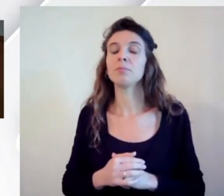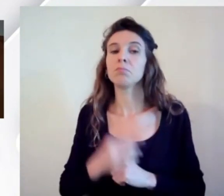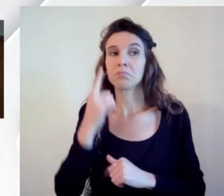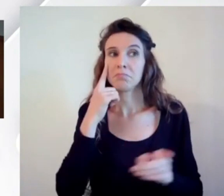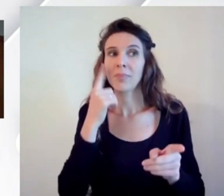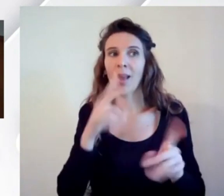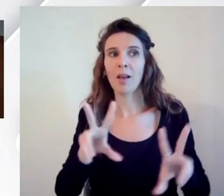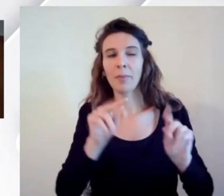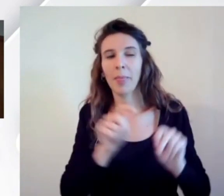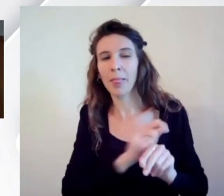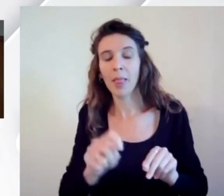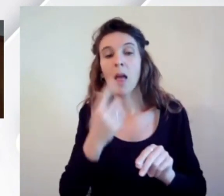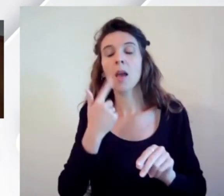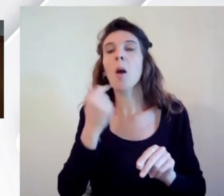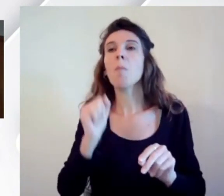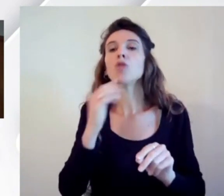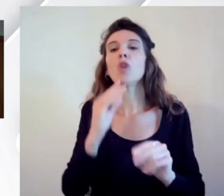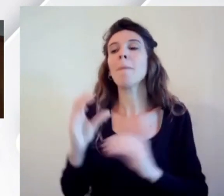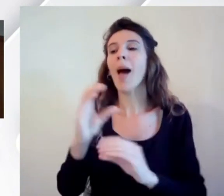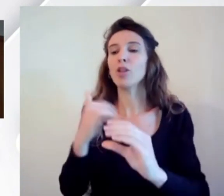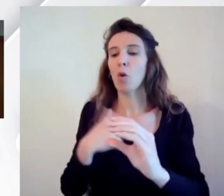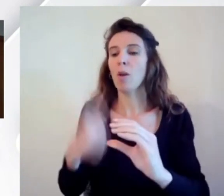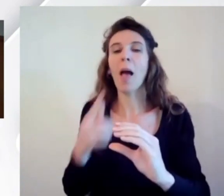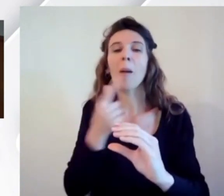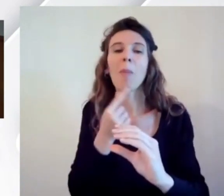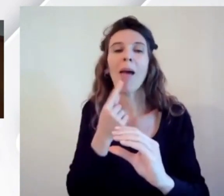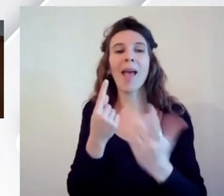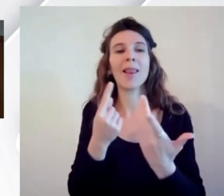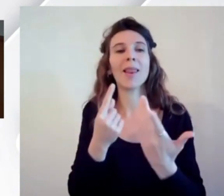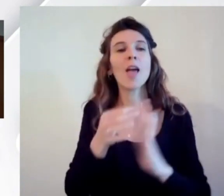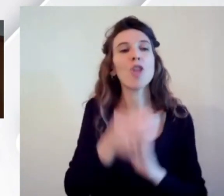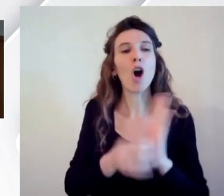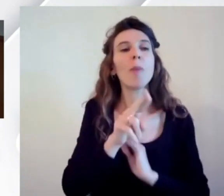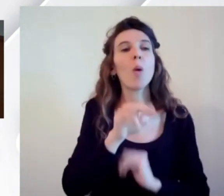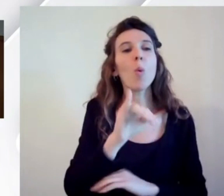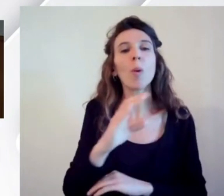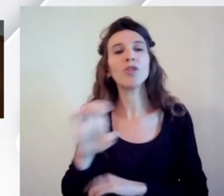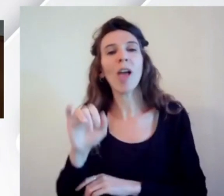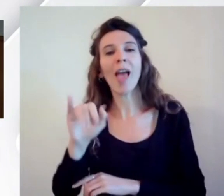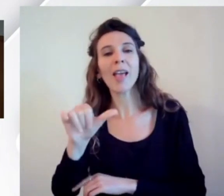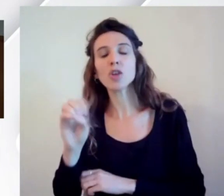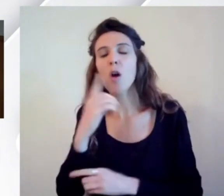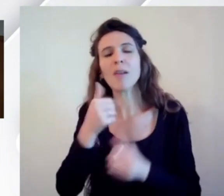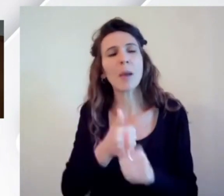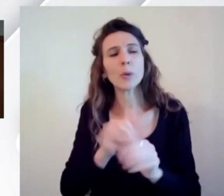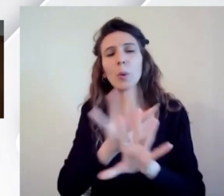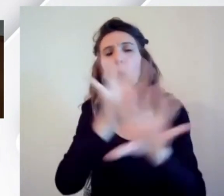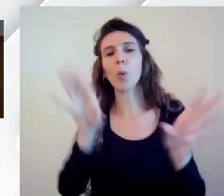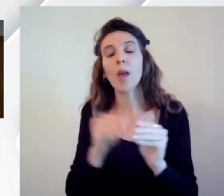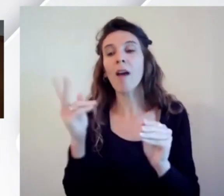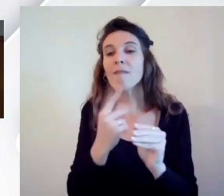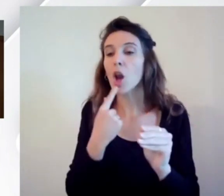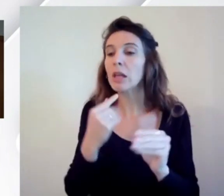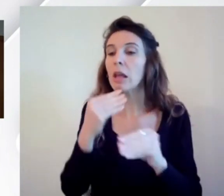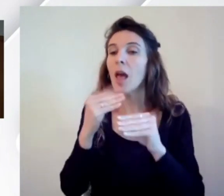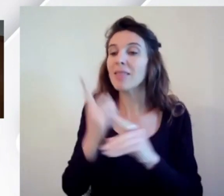posso avere dei mattoni belli che seguono tutte le norme unice niso che voglio ma se poi chi deve usare quei mattoni non ha le competenze non